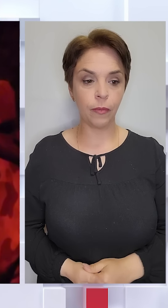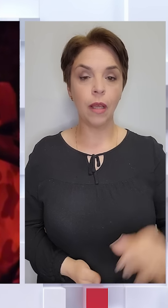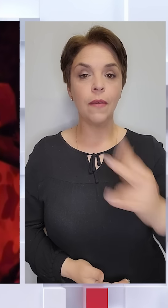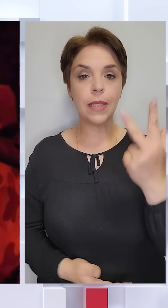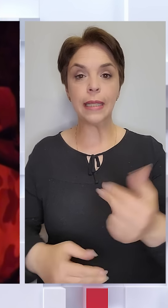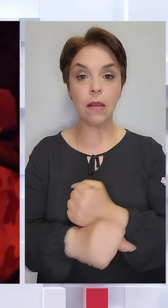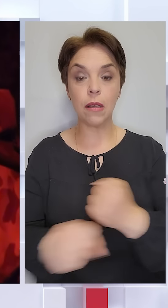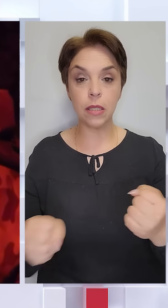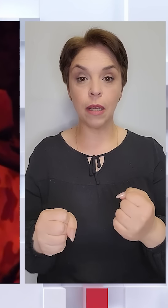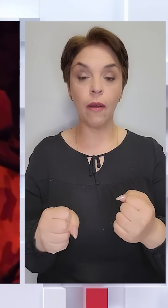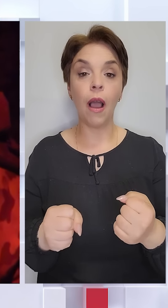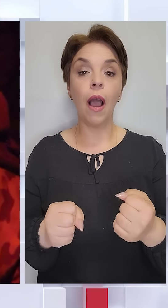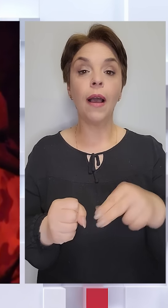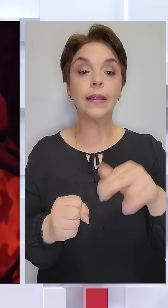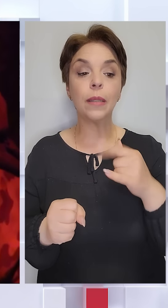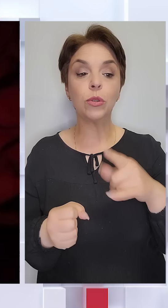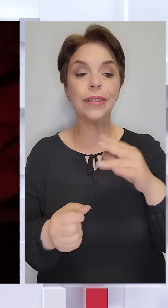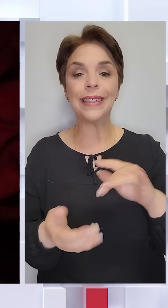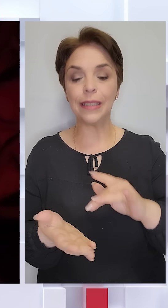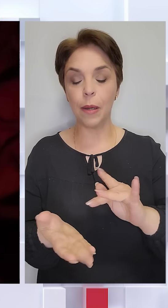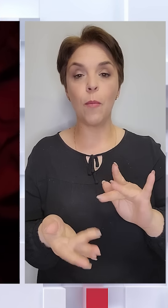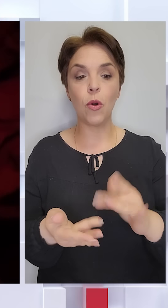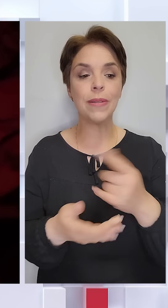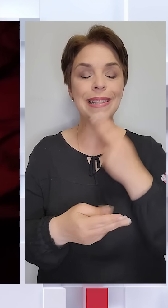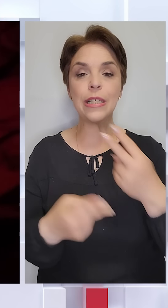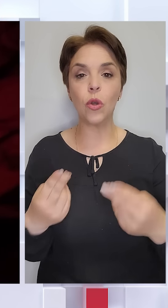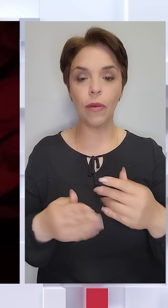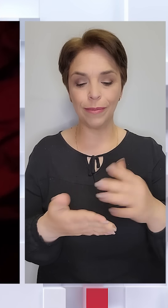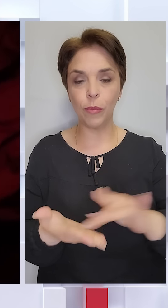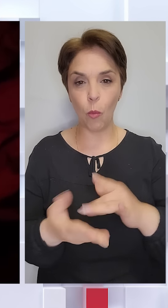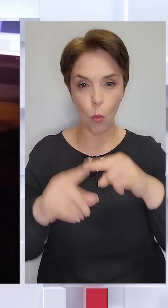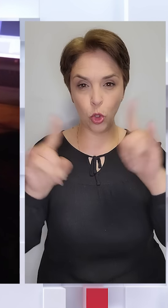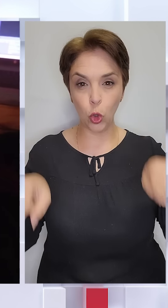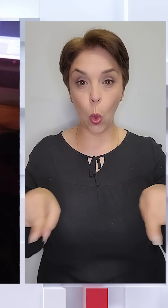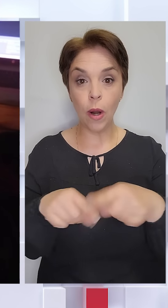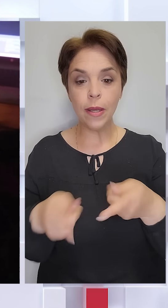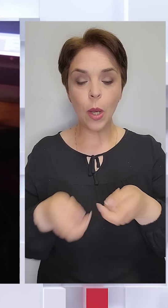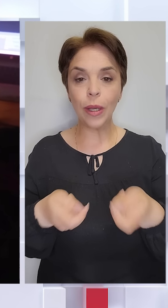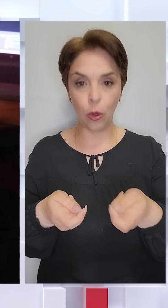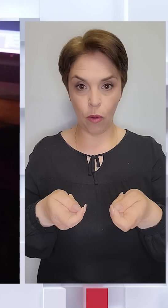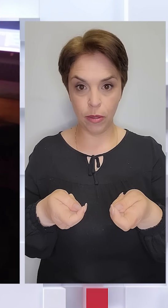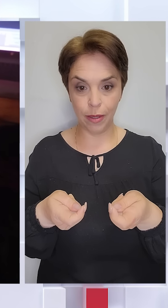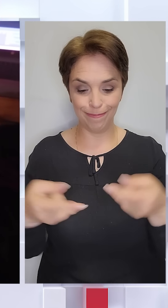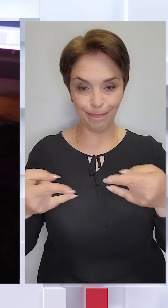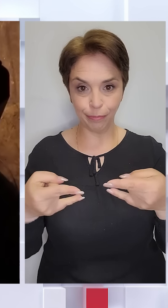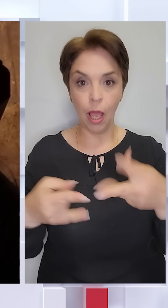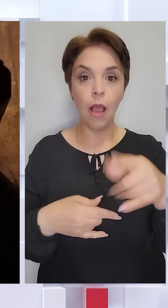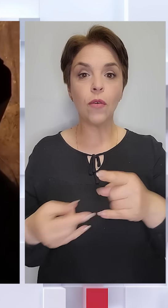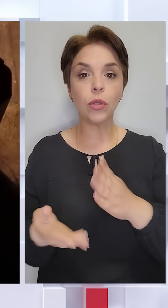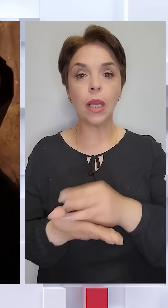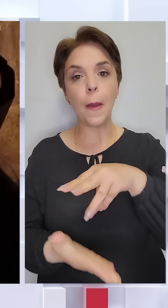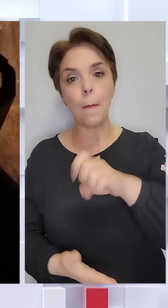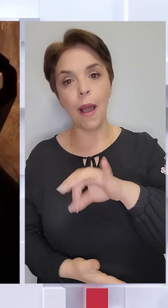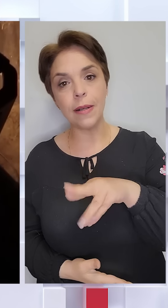Телема, що повсякчас підвисає, то різнокольоровий інтерфейс на моніторах їх пультів керування. Вони – Марті,